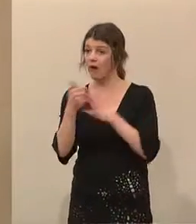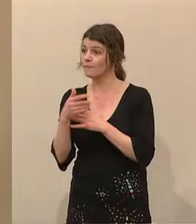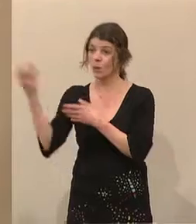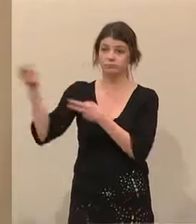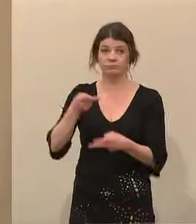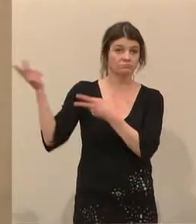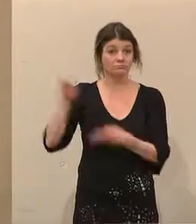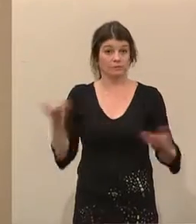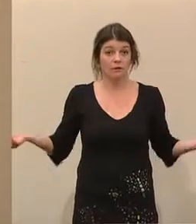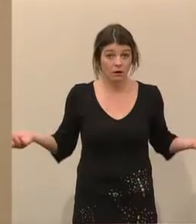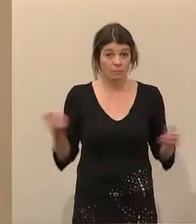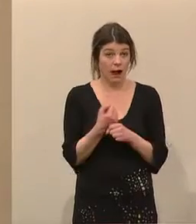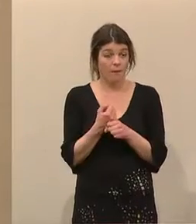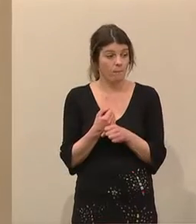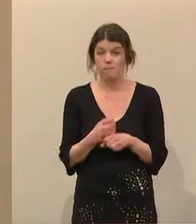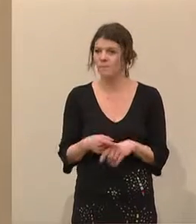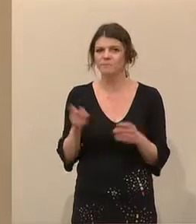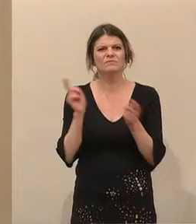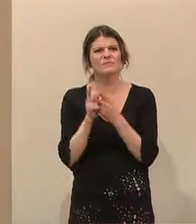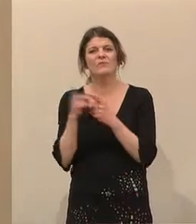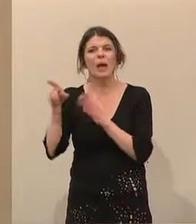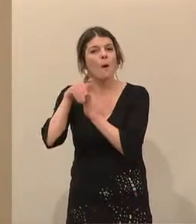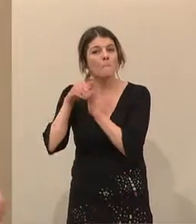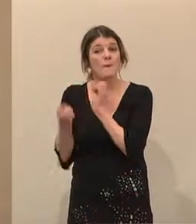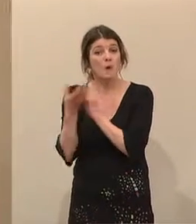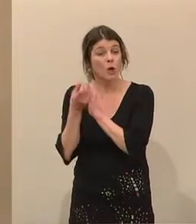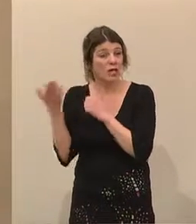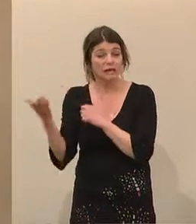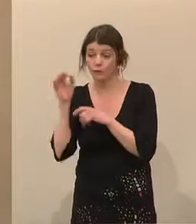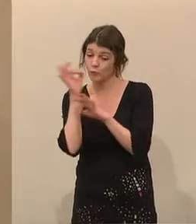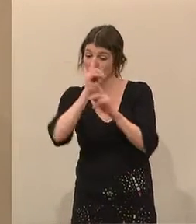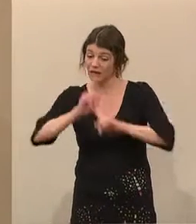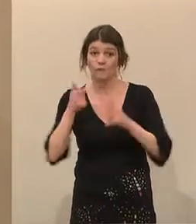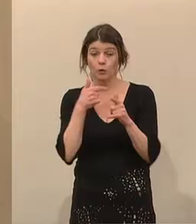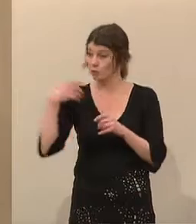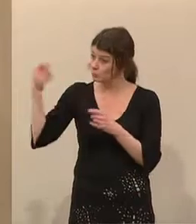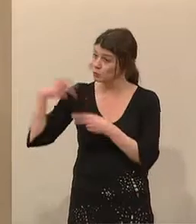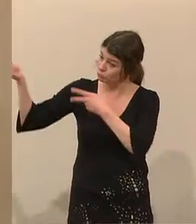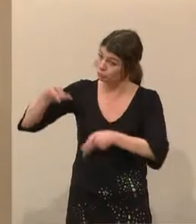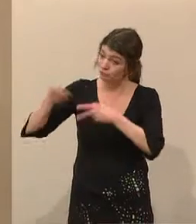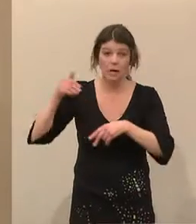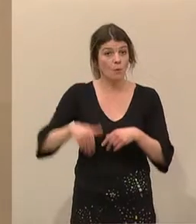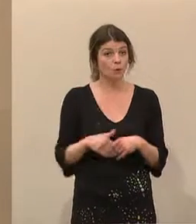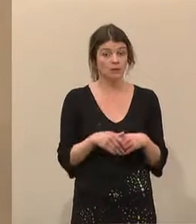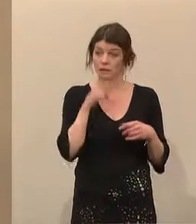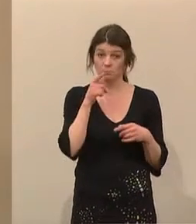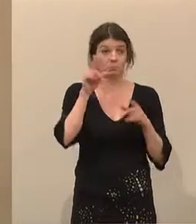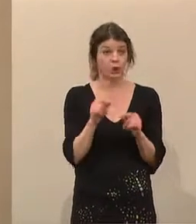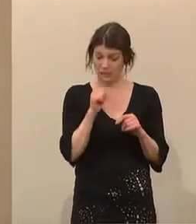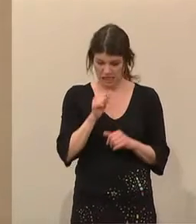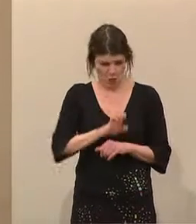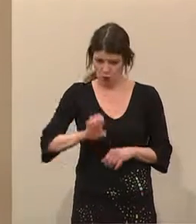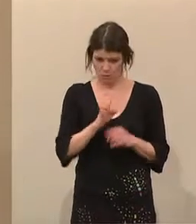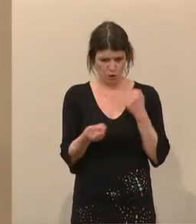Eiweißimport von sogenannten Koppelprodukten für die Tierfütterung einführen müssen. Das heißt, ein Doppelimport statt europäische